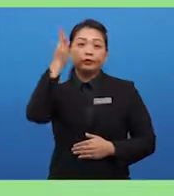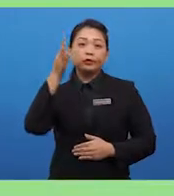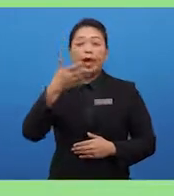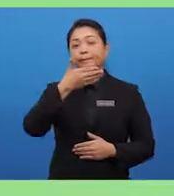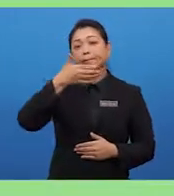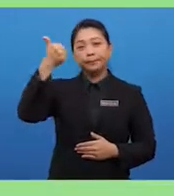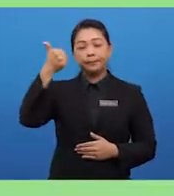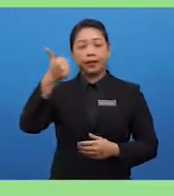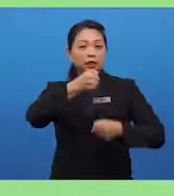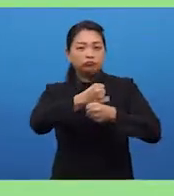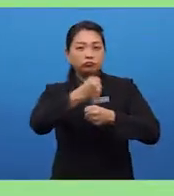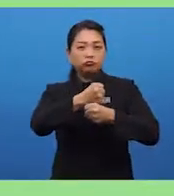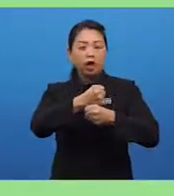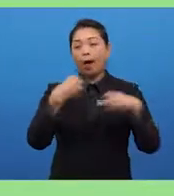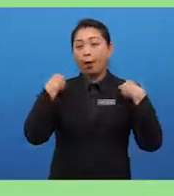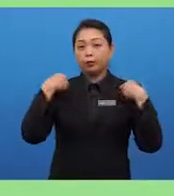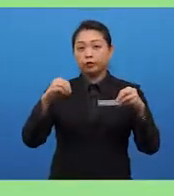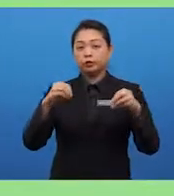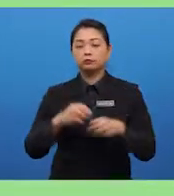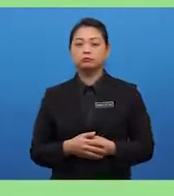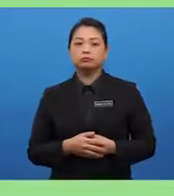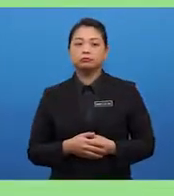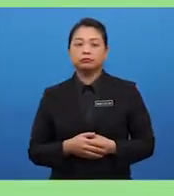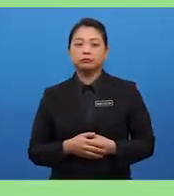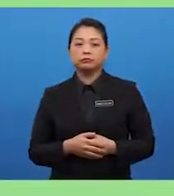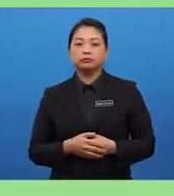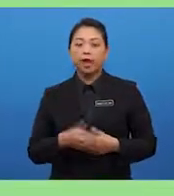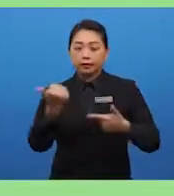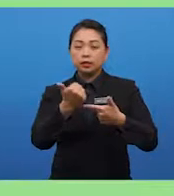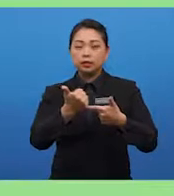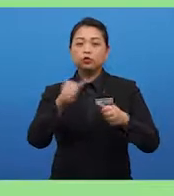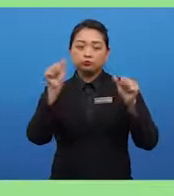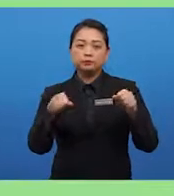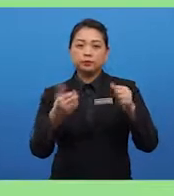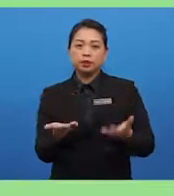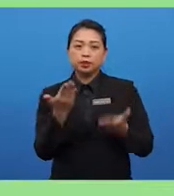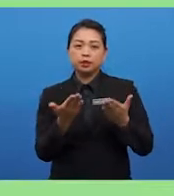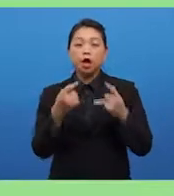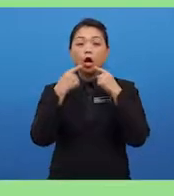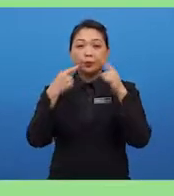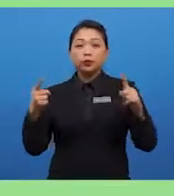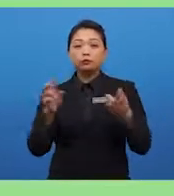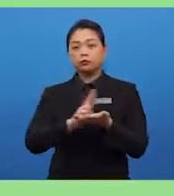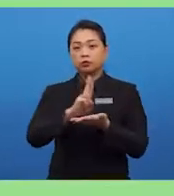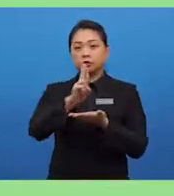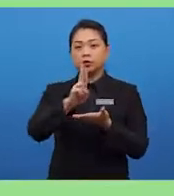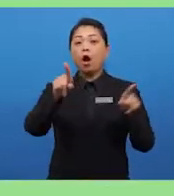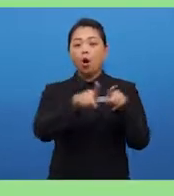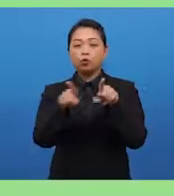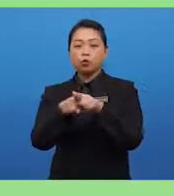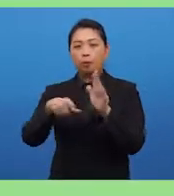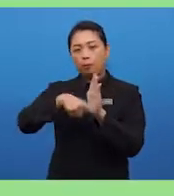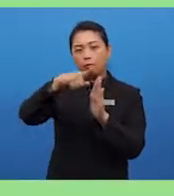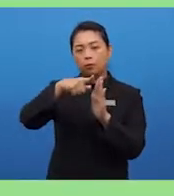employment opportunity. And second argument, you may say that a reputable university is also more